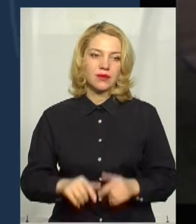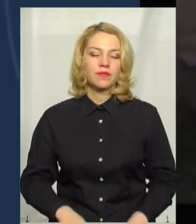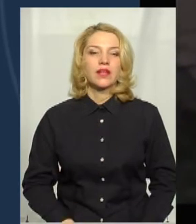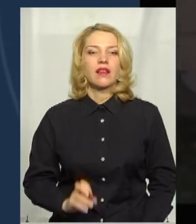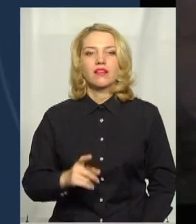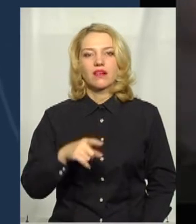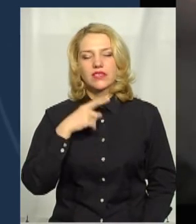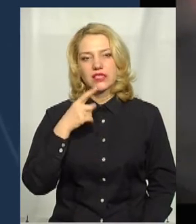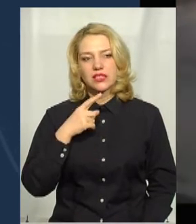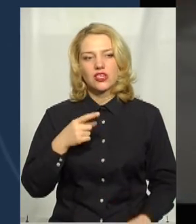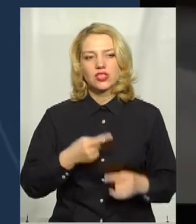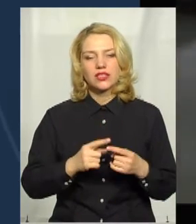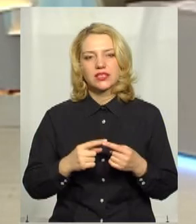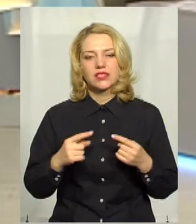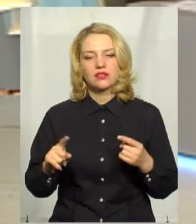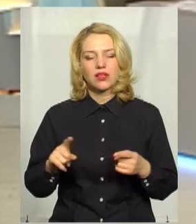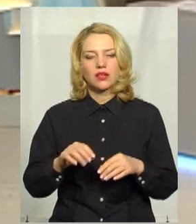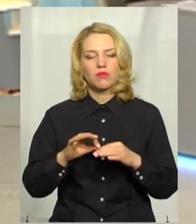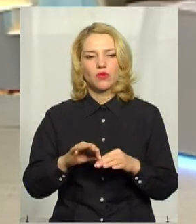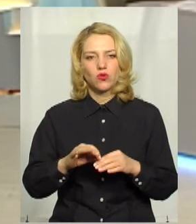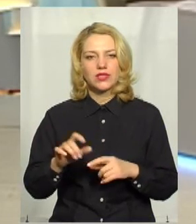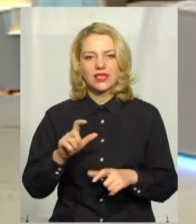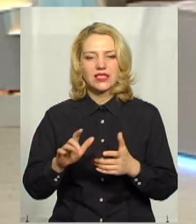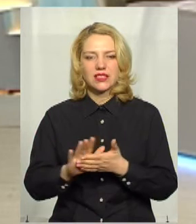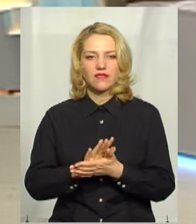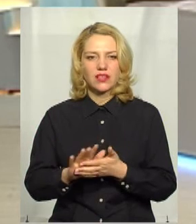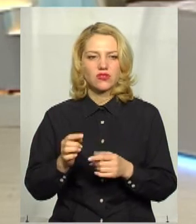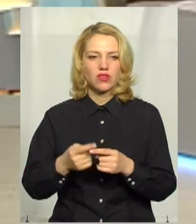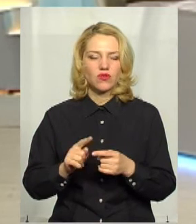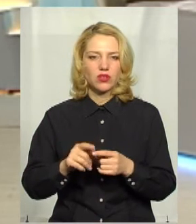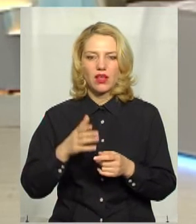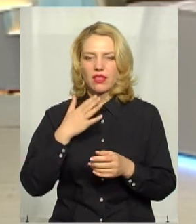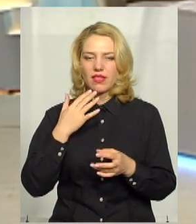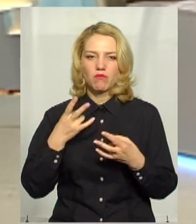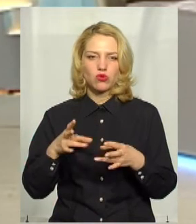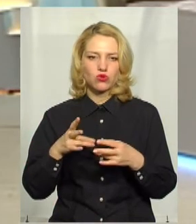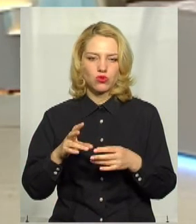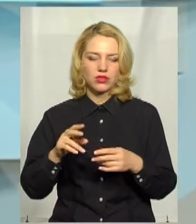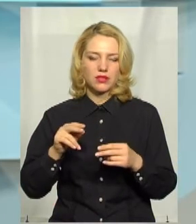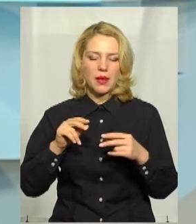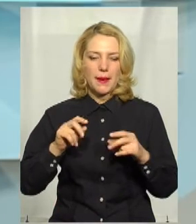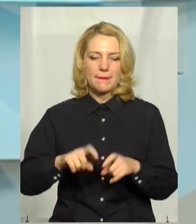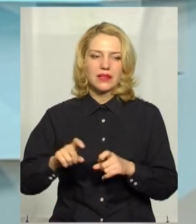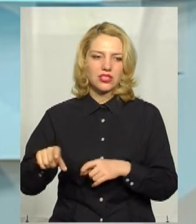зазначили, ці засоби, якими проводять дезінфекцію, вони не шкодять пасажирам? Це